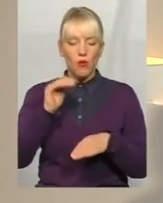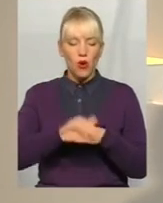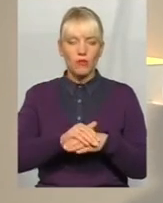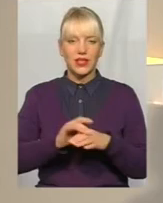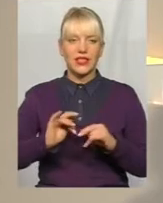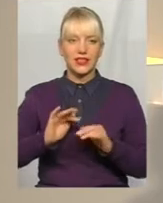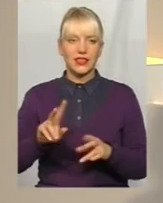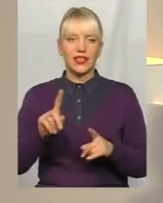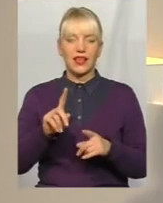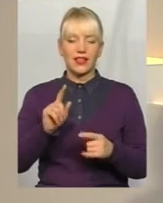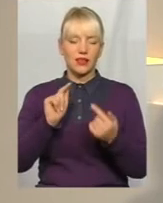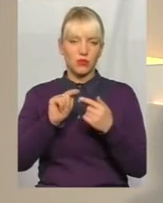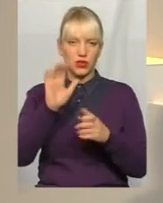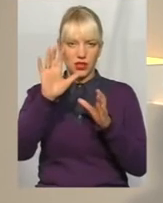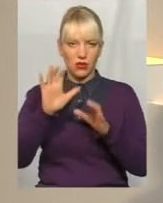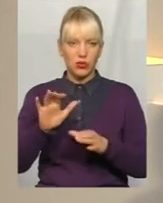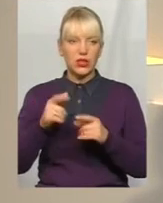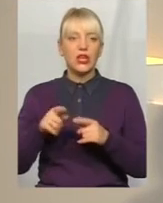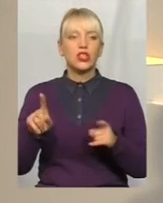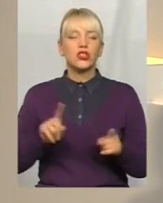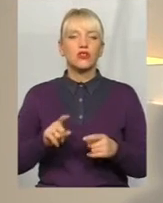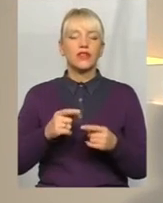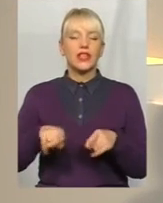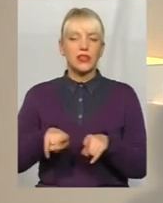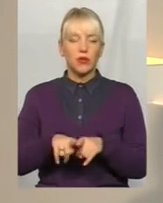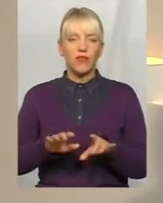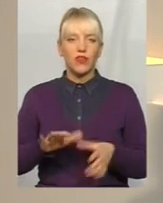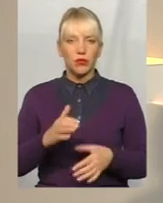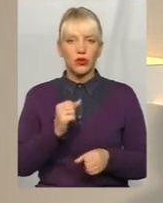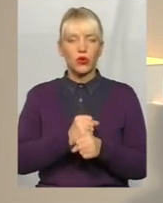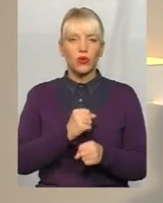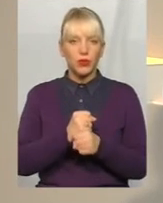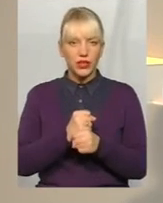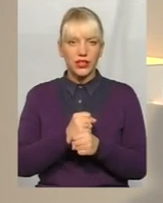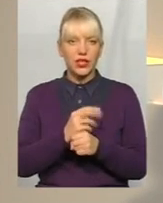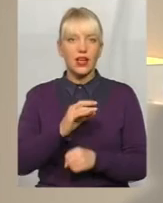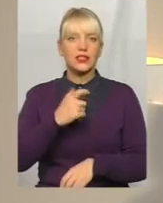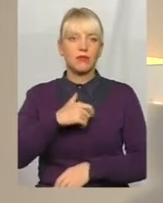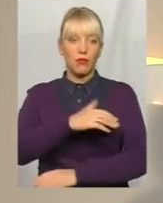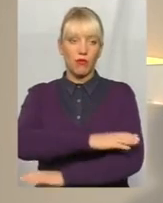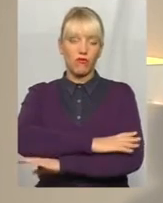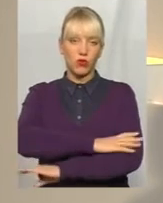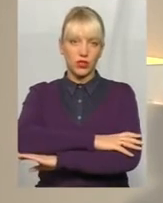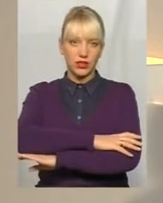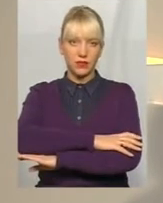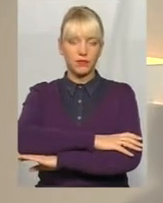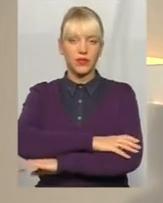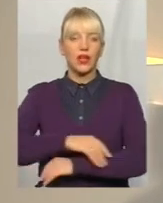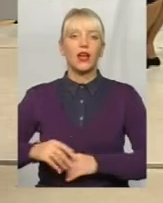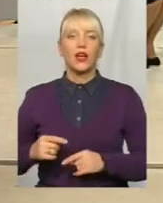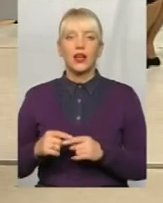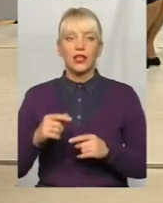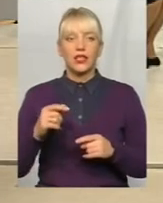суперечать закону, як йому в цьому випадку себе поводити і, ну і головне, де отримати інформацію. Тоді, саме краще,